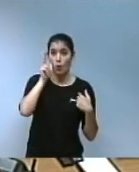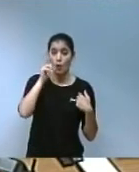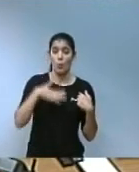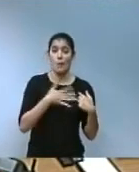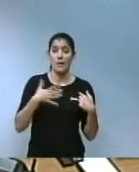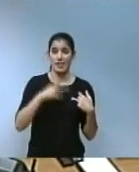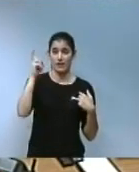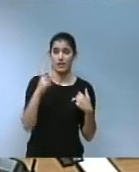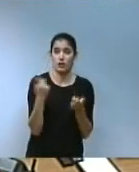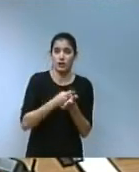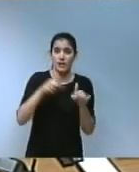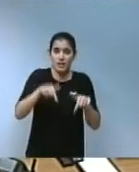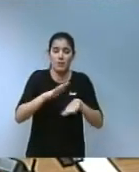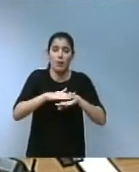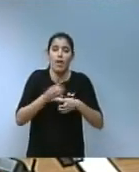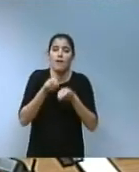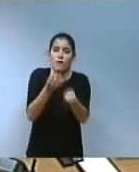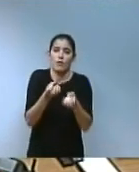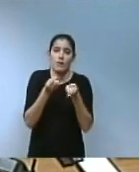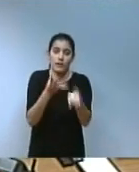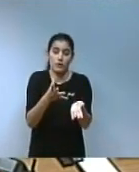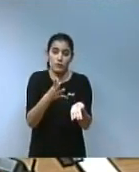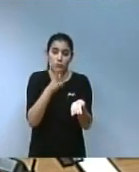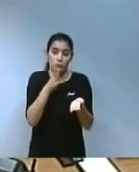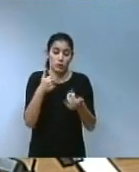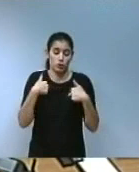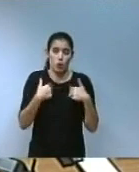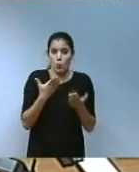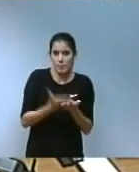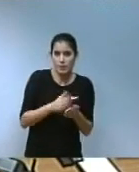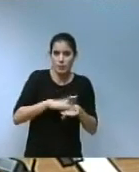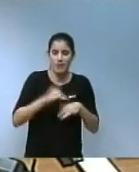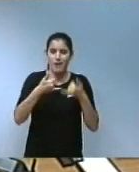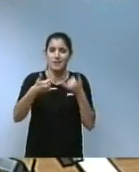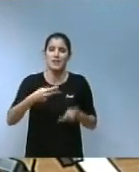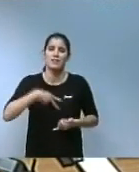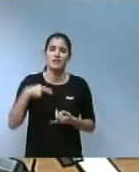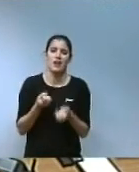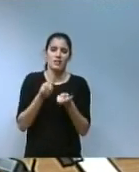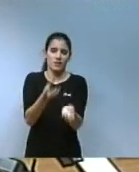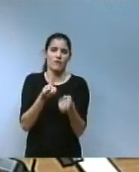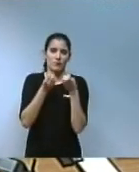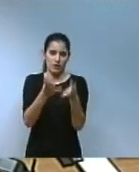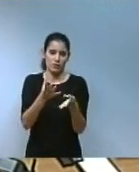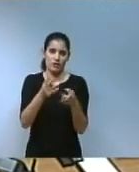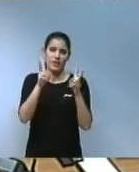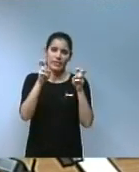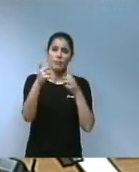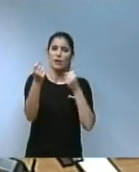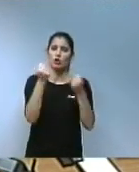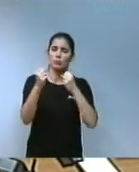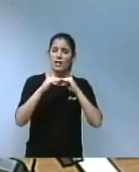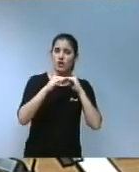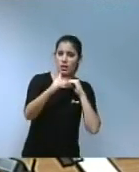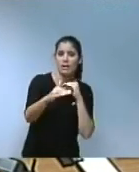altra vegada davant vostès per a informar-los a petició pròpia sobre les línies generals de la Conselleria d'Economia Sostenible, Sectors Productius,